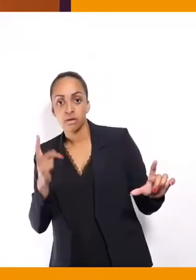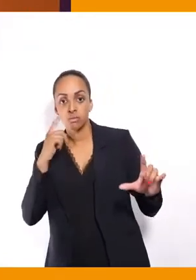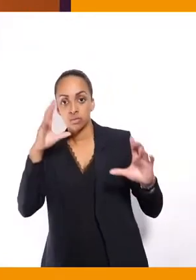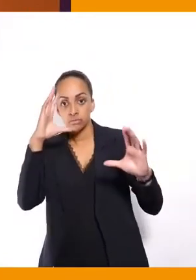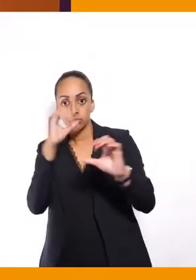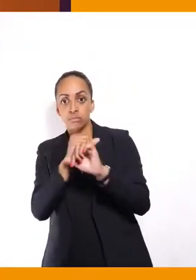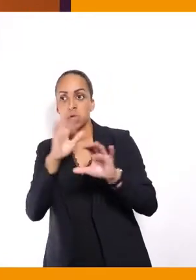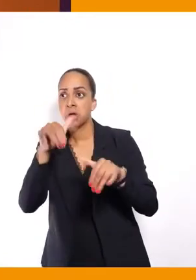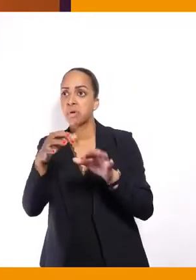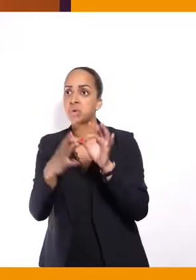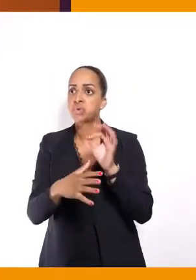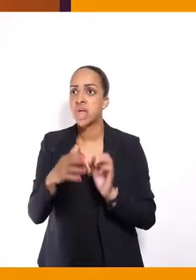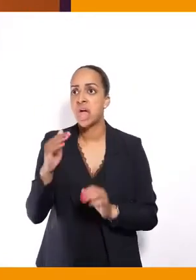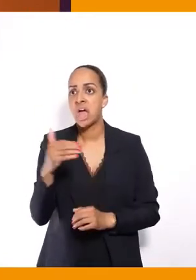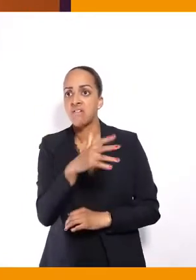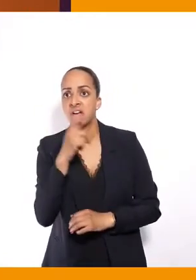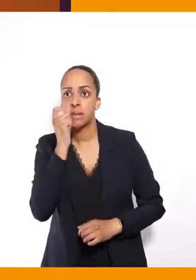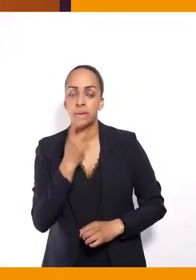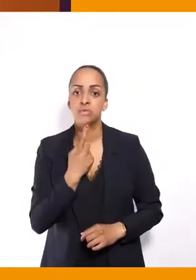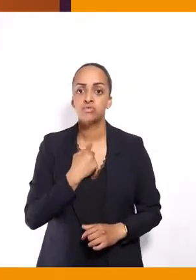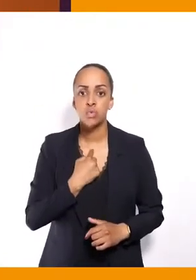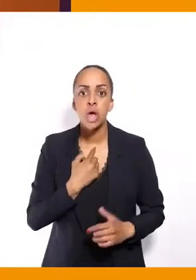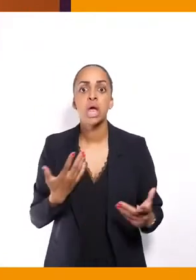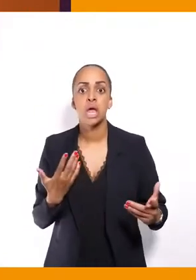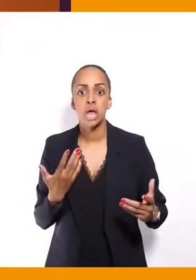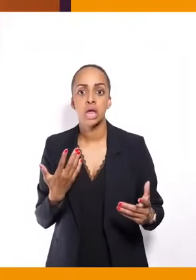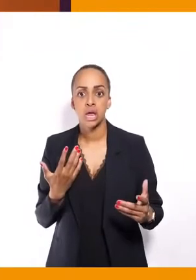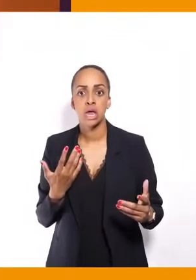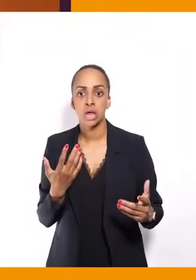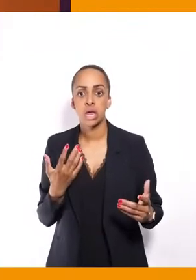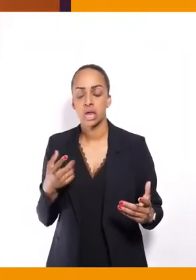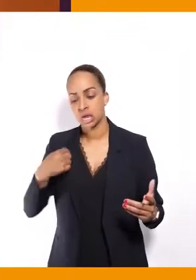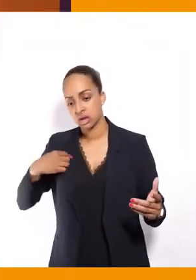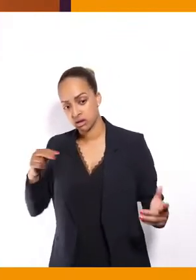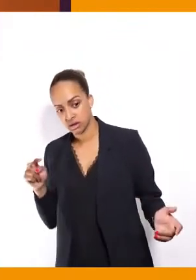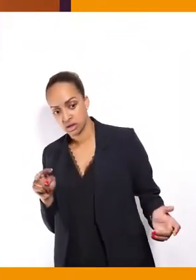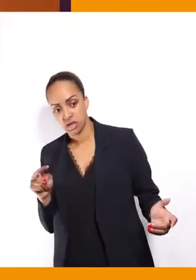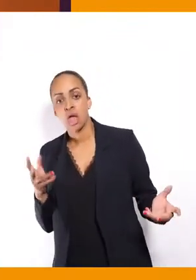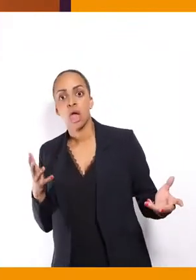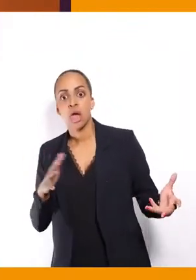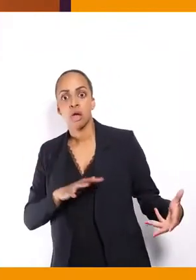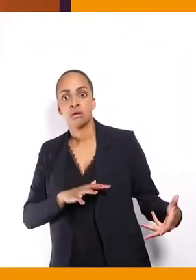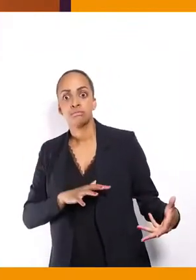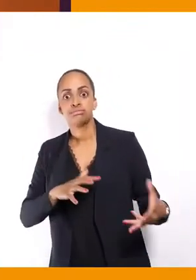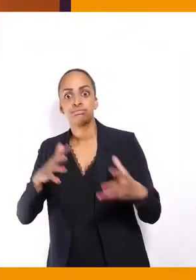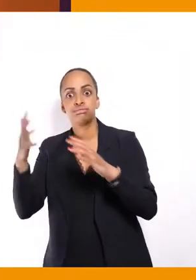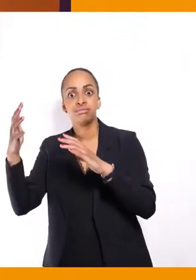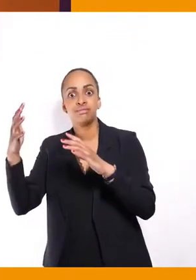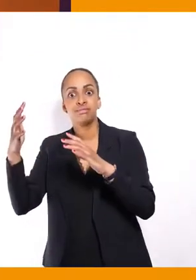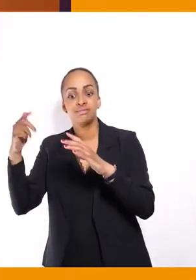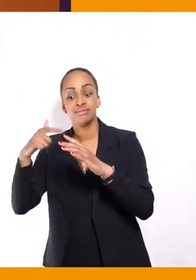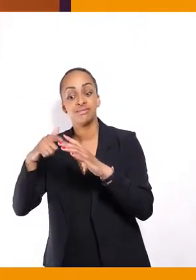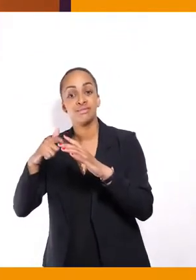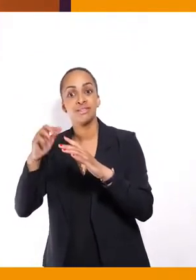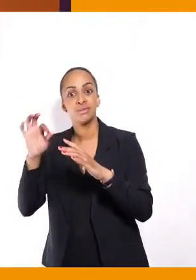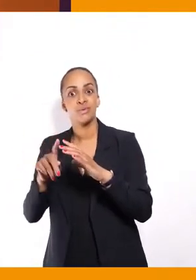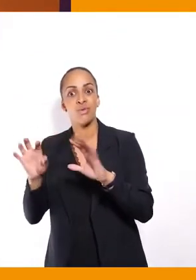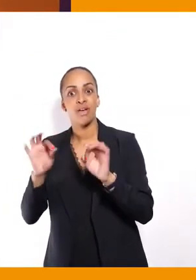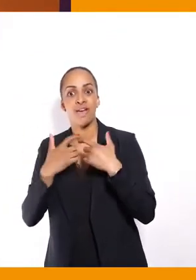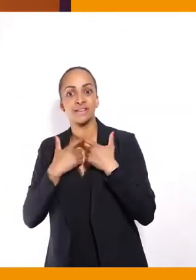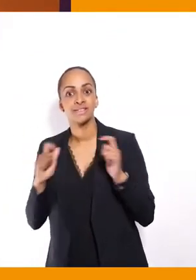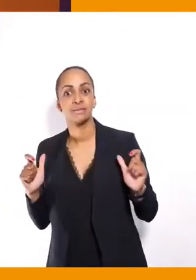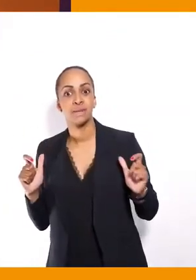avril, mai, juin, on puisse, là aussi, voir l'évolution et la progression de l'accessibilité des